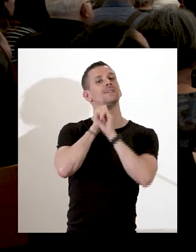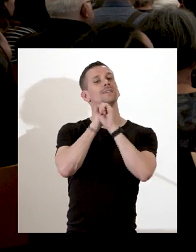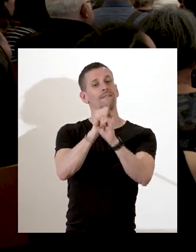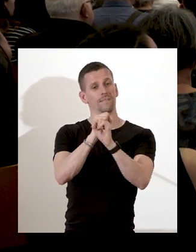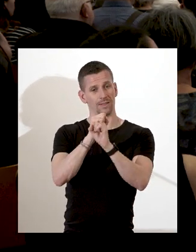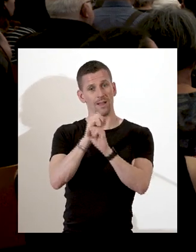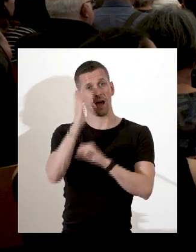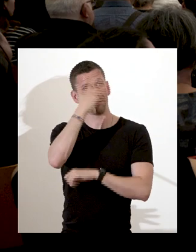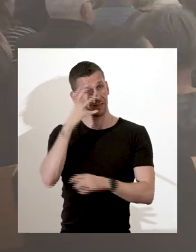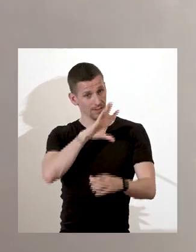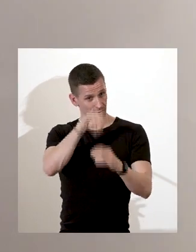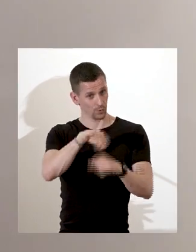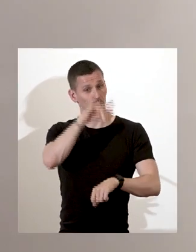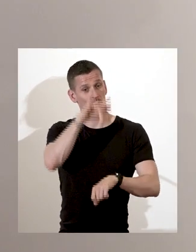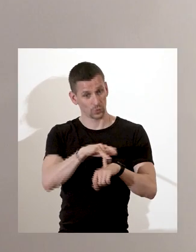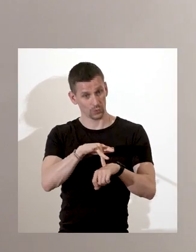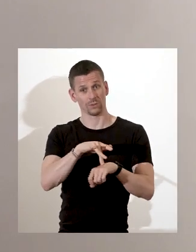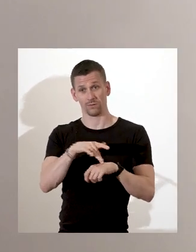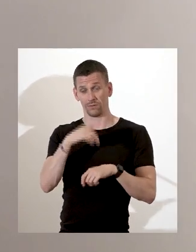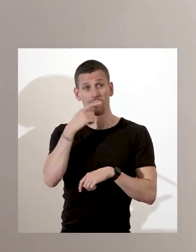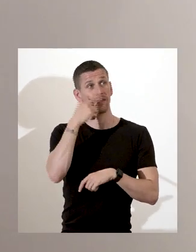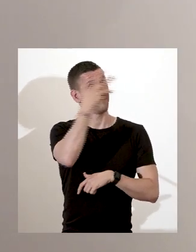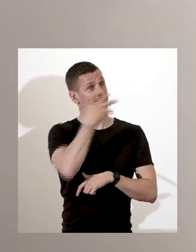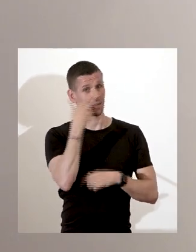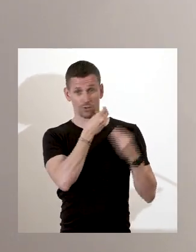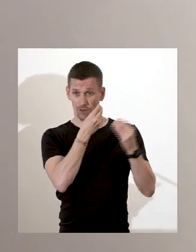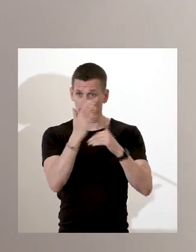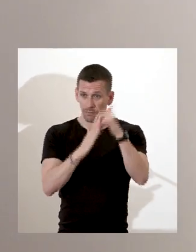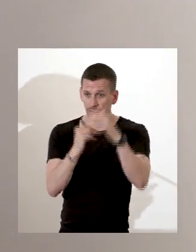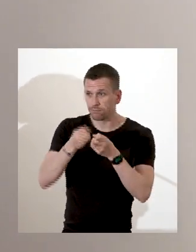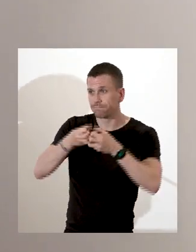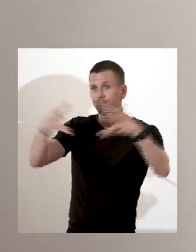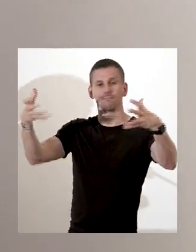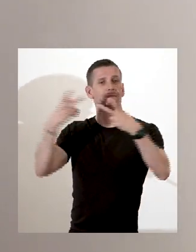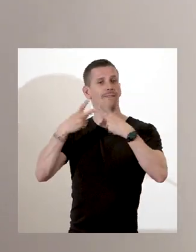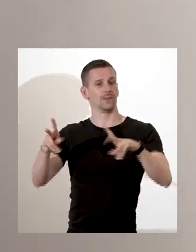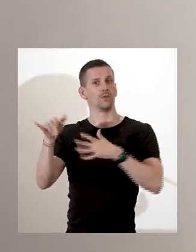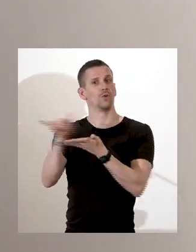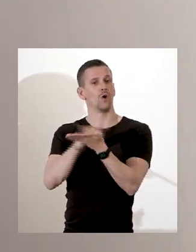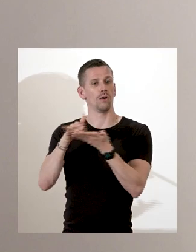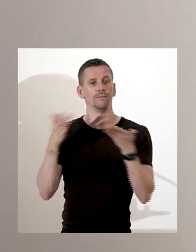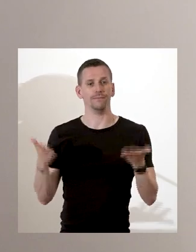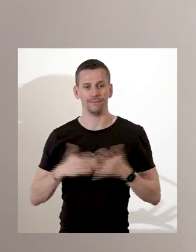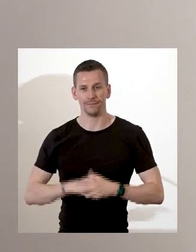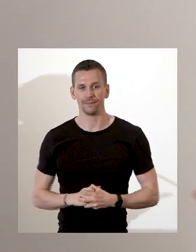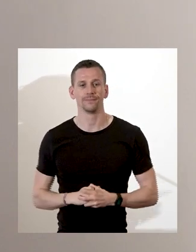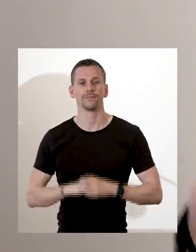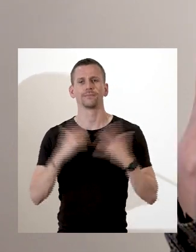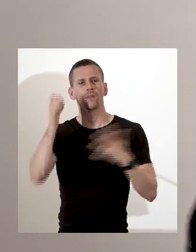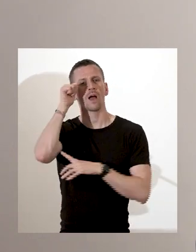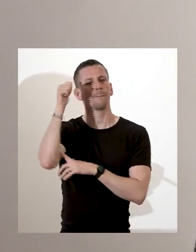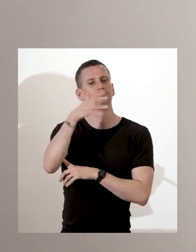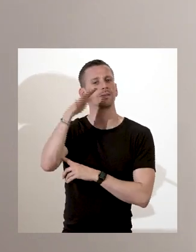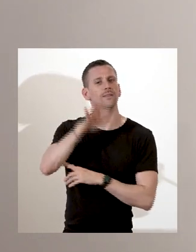façonner la ville. Alors, c'est important de voir que quand on fait de l'histoire de l'esclavage en Amérique du Nord, notamment,